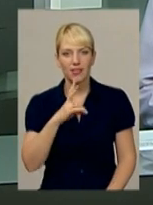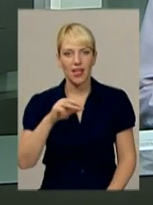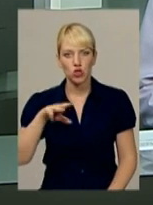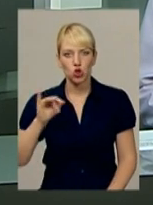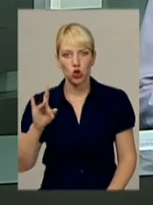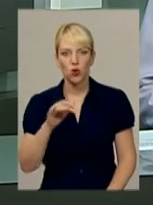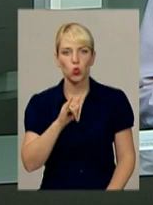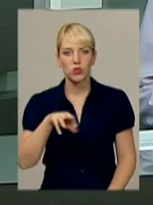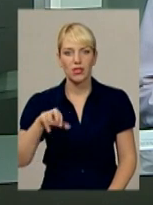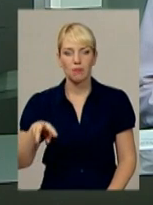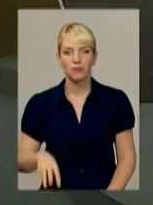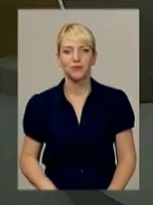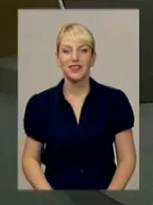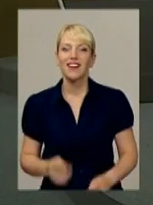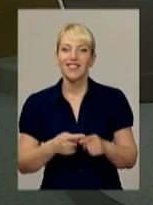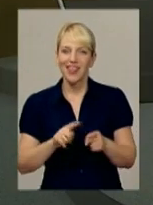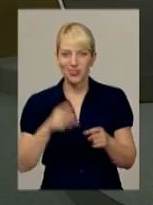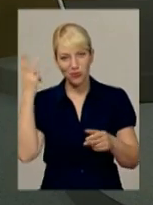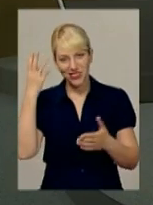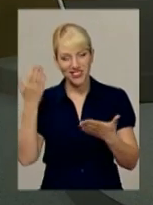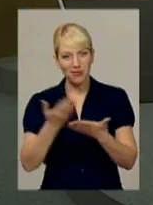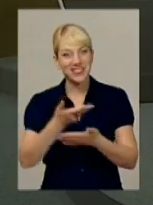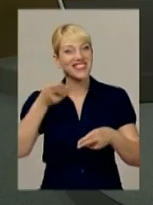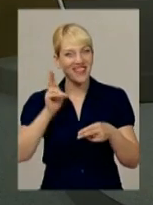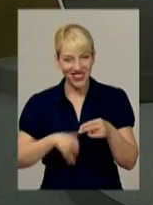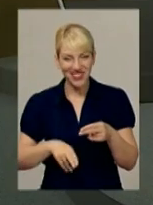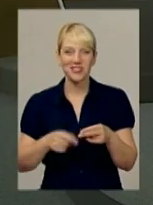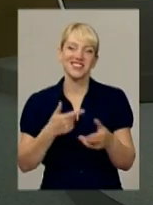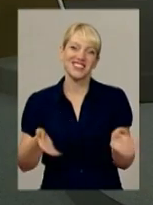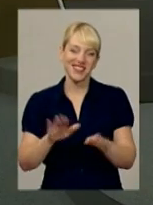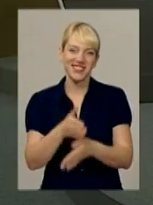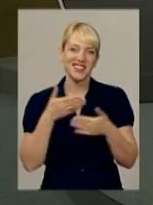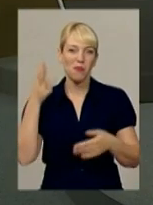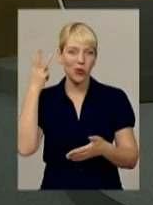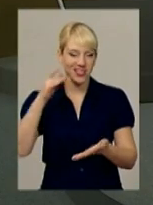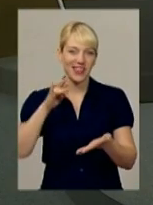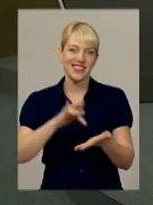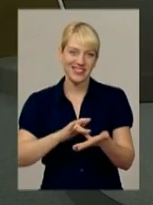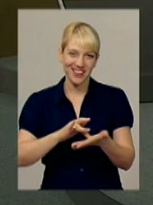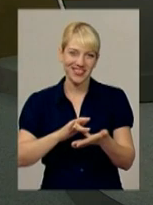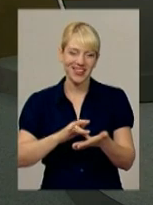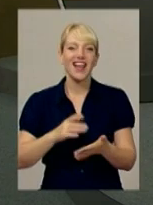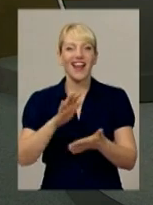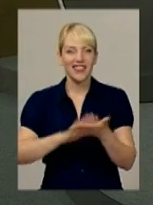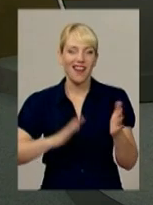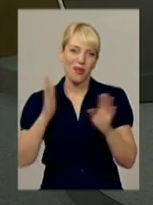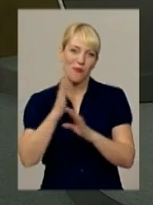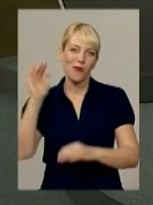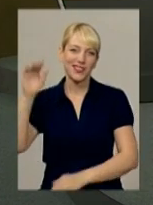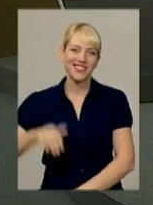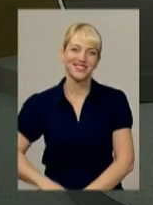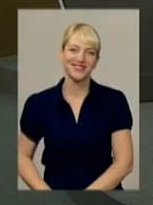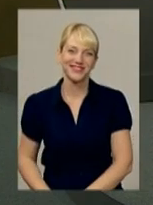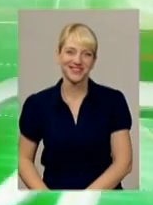та Устим. На цьому подільська панорама завершується. Залишайтесь з нами на телеканалі «Поділля Центр». Далі – про погоду.